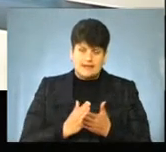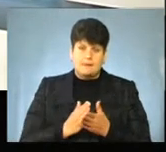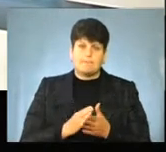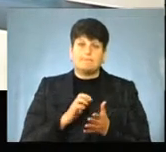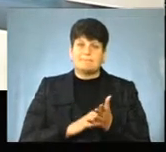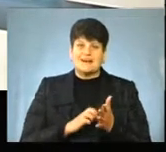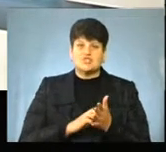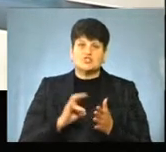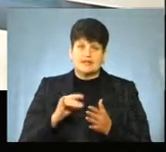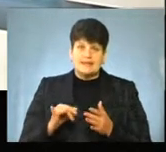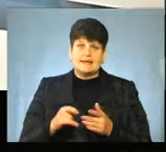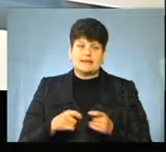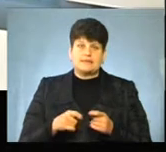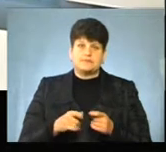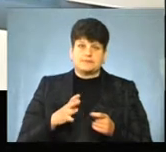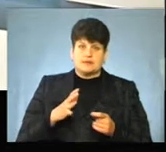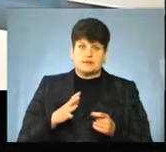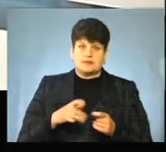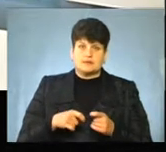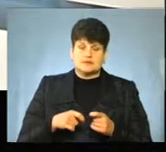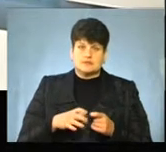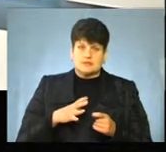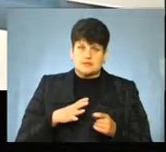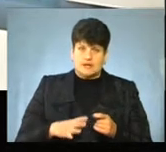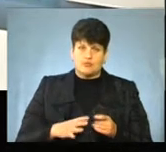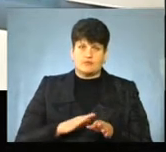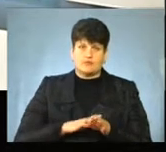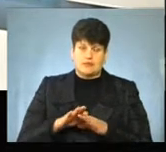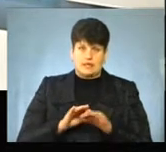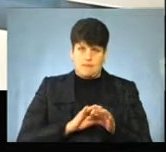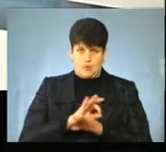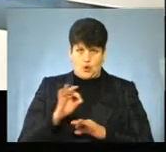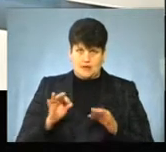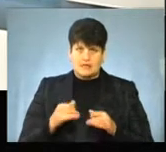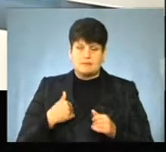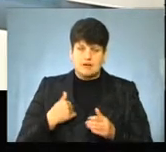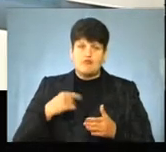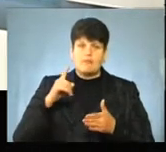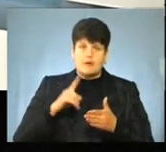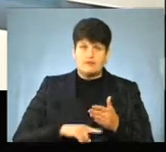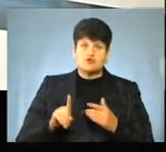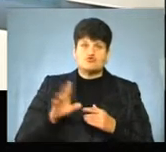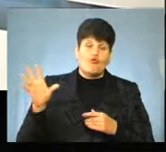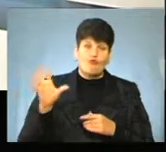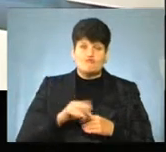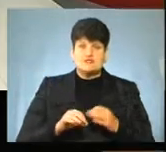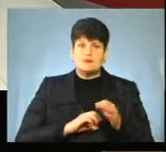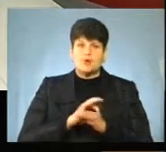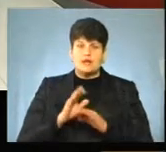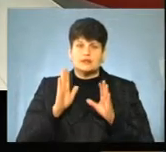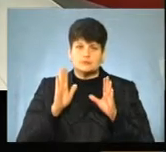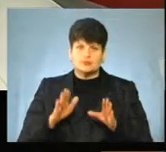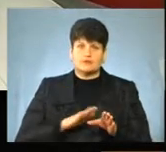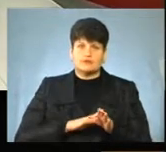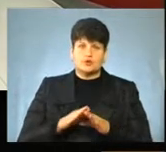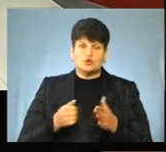причини, які стримують реалізацію проєктів. Ми впевнені, що всі проєкти будуть